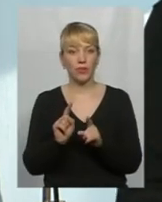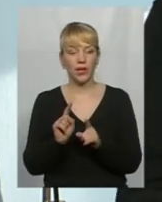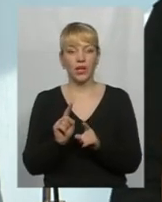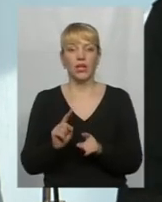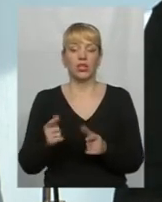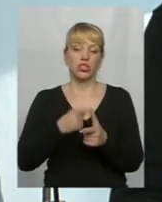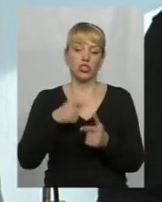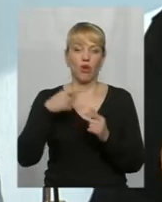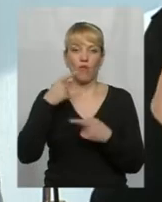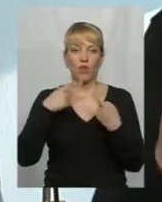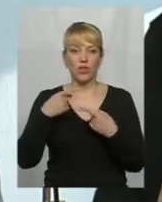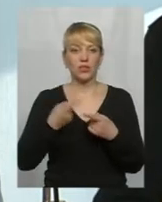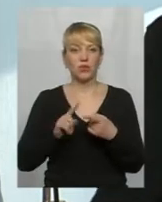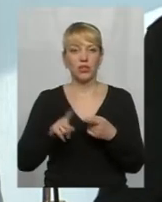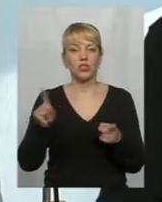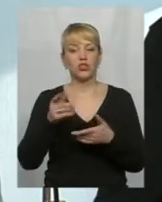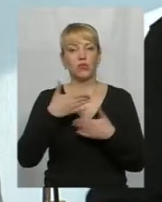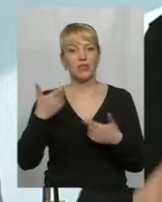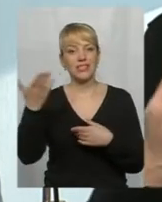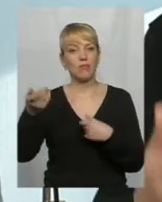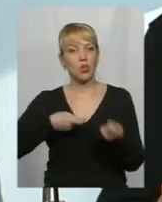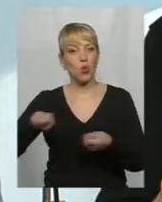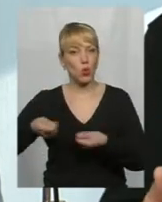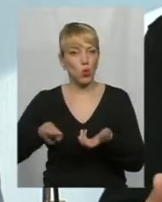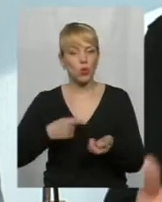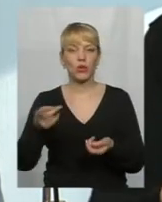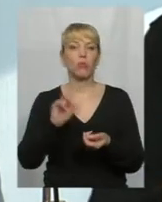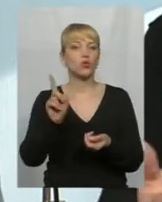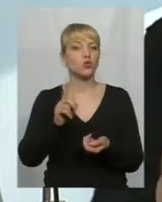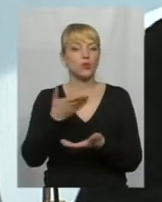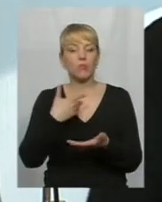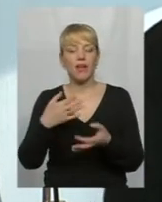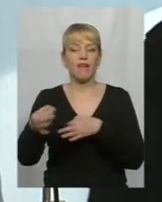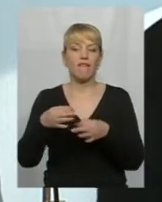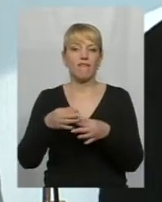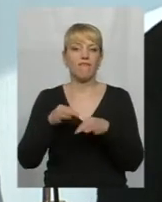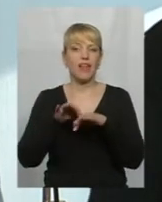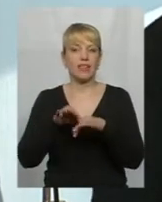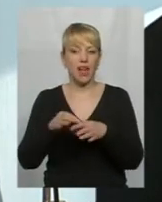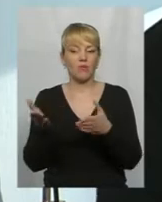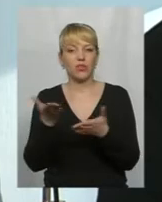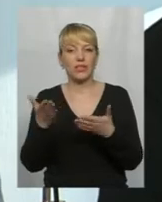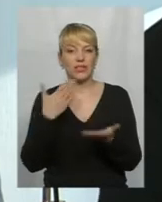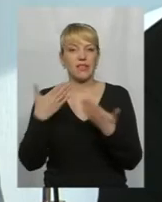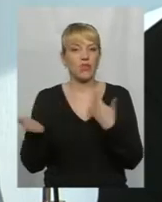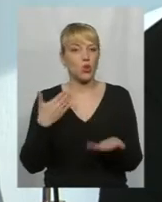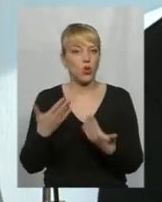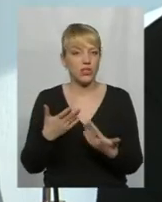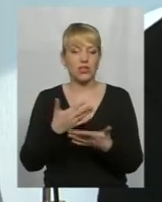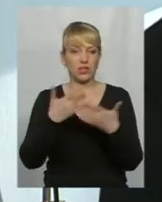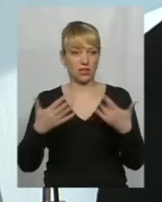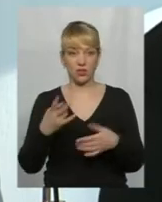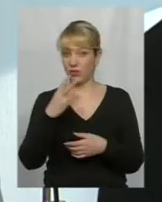чи говорилося постійно про те, що ми з ними торгуємо, що ми ведемо ті чи інші, які маємо з ними відносини і так далі.